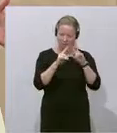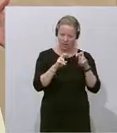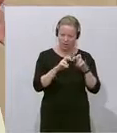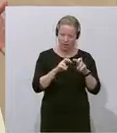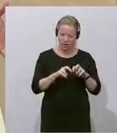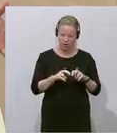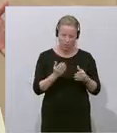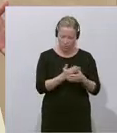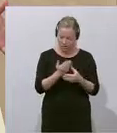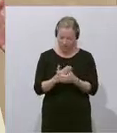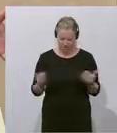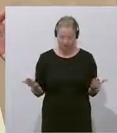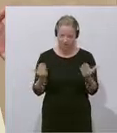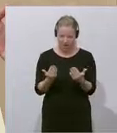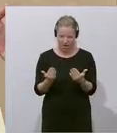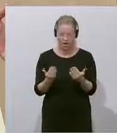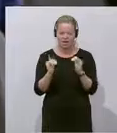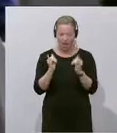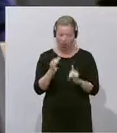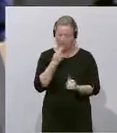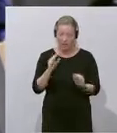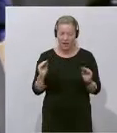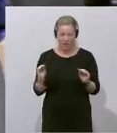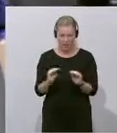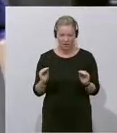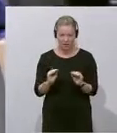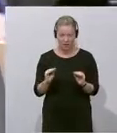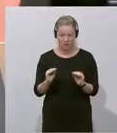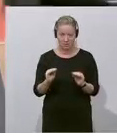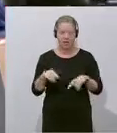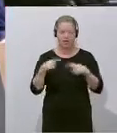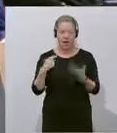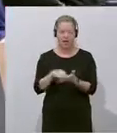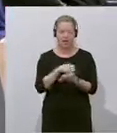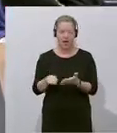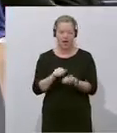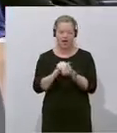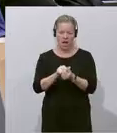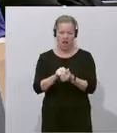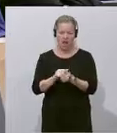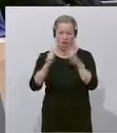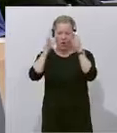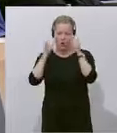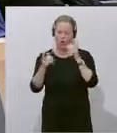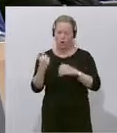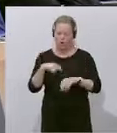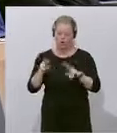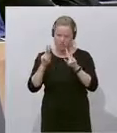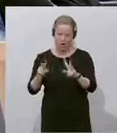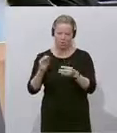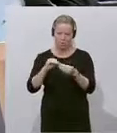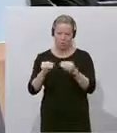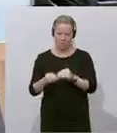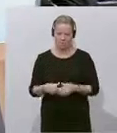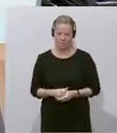dieser Unterlagen herausstellt, ja, das ist echt, dann hat der Wahlkampf der ÖVP ein echtes Problem. Weil dann ist